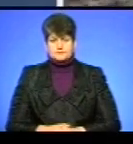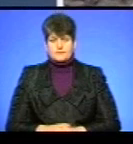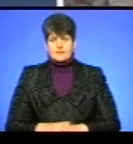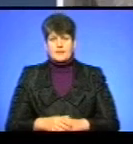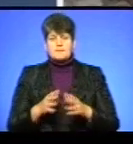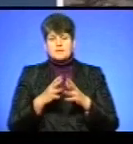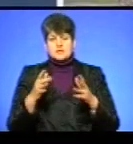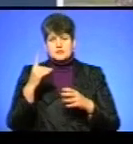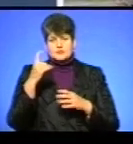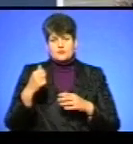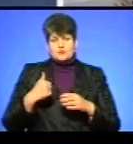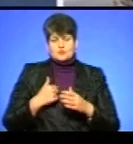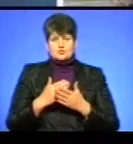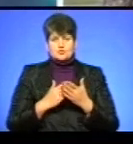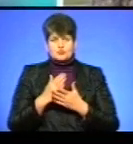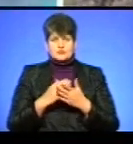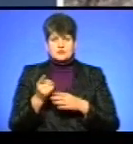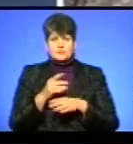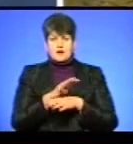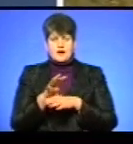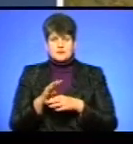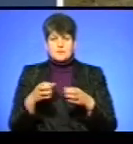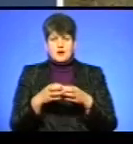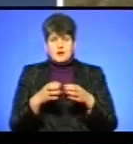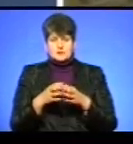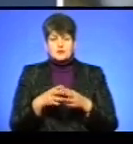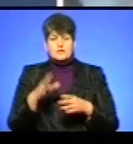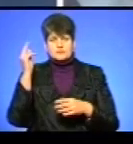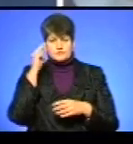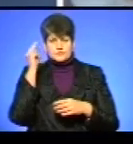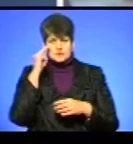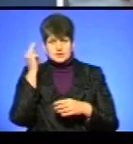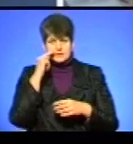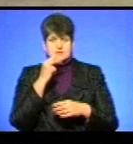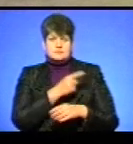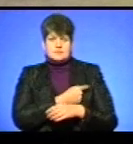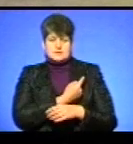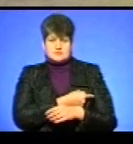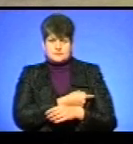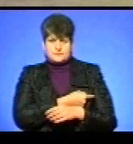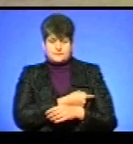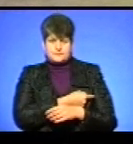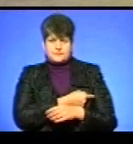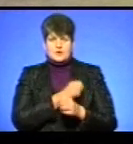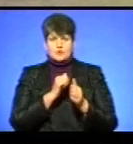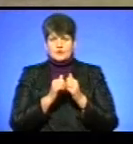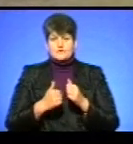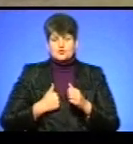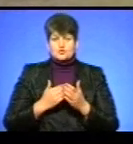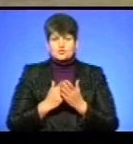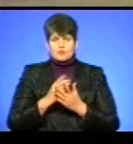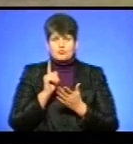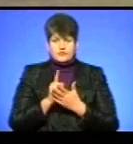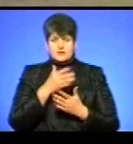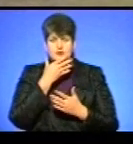військовослужбовців Тернопільської артбригади пройшли навчання з вогневої підготовки та тактичної медицини. Кожен військовослужбовець повинен